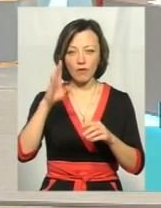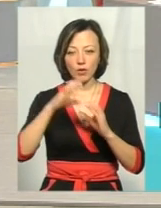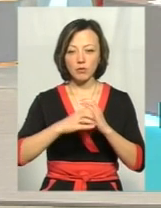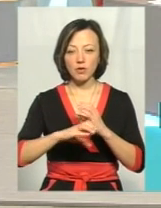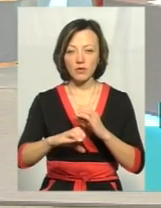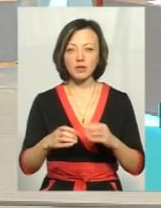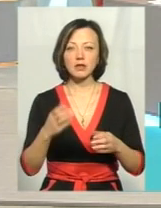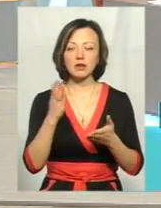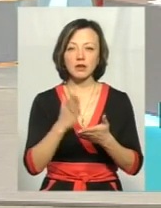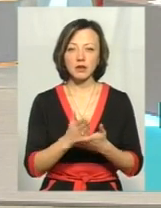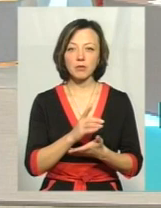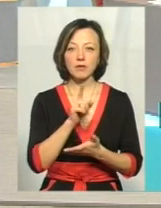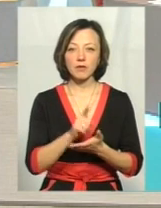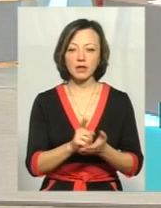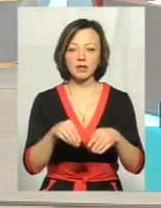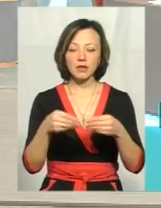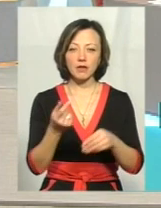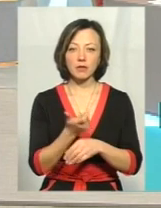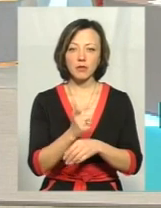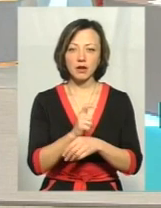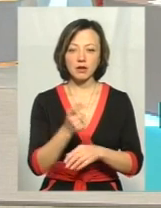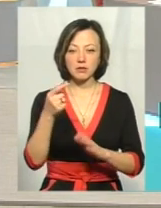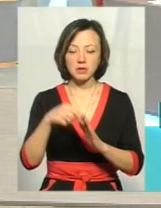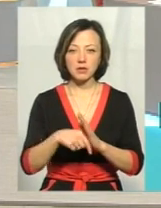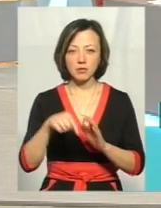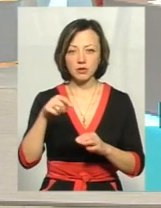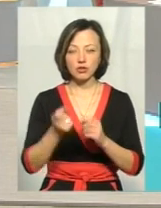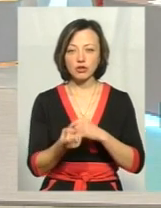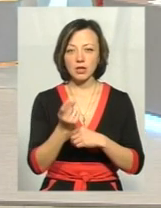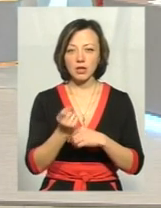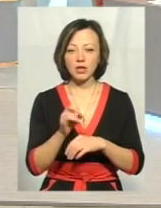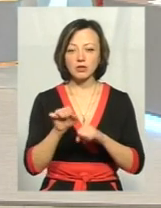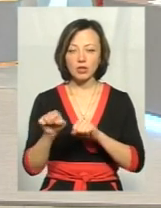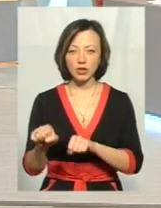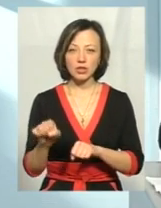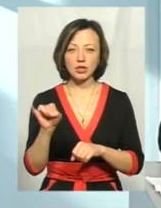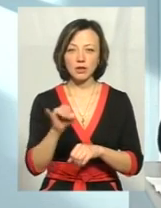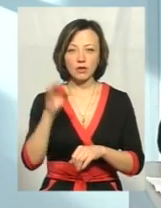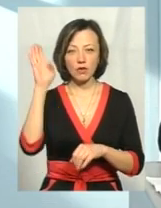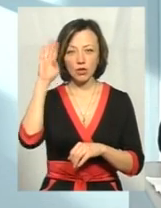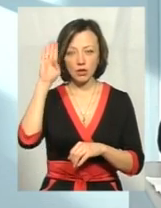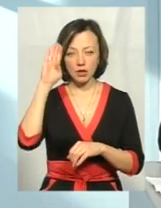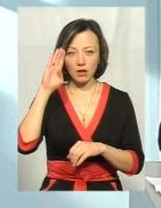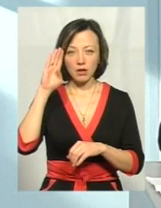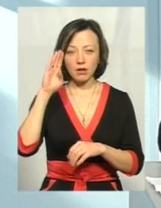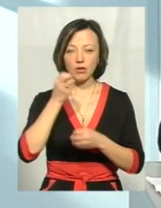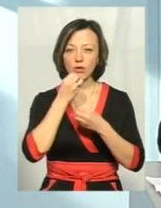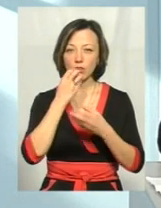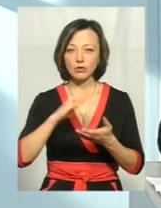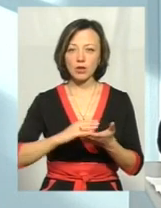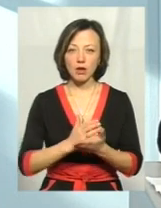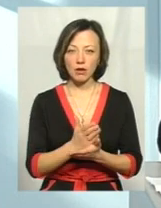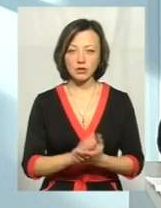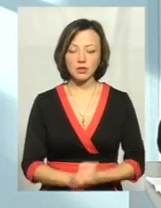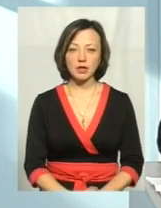тут безоперечно, і ми її повинні надавати перевагу спеціальних джерел водопостачання. Вони захищені, і та вода хорошої якості.